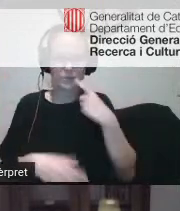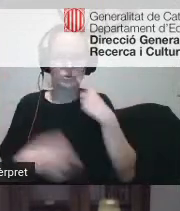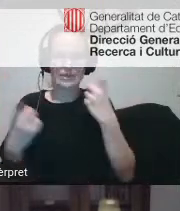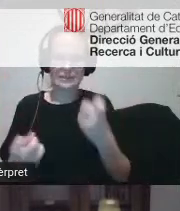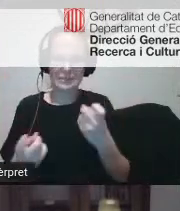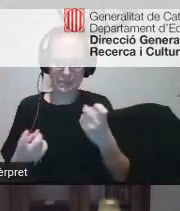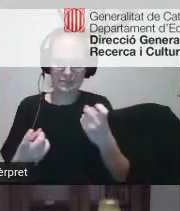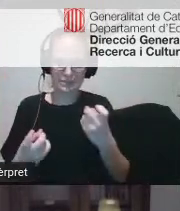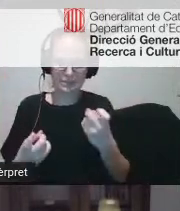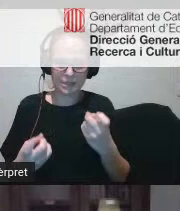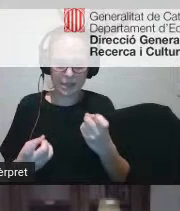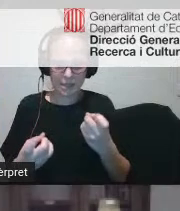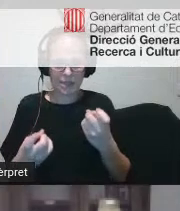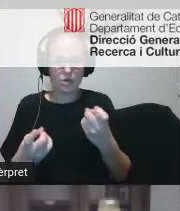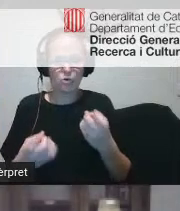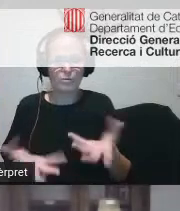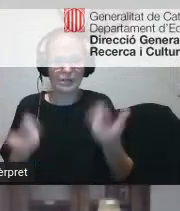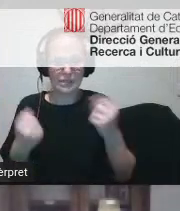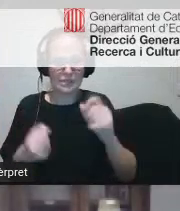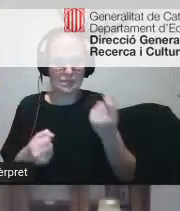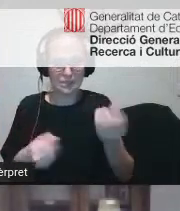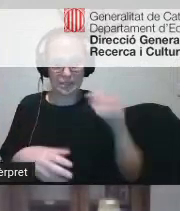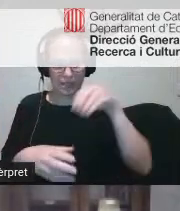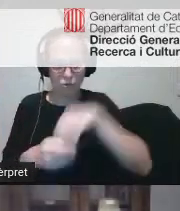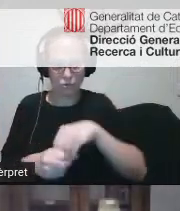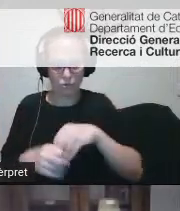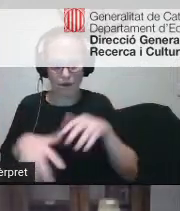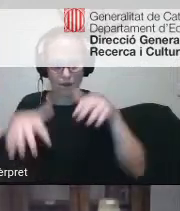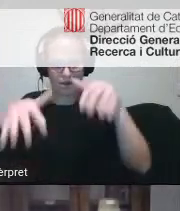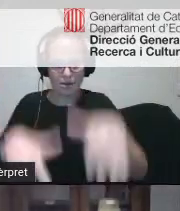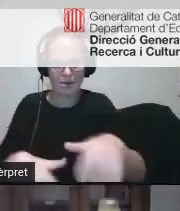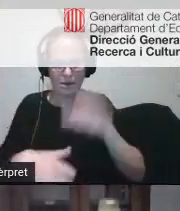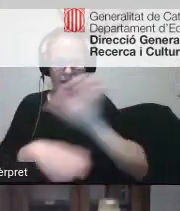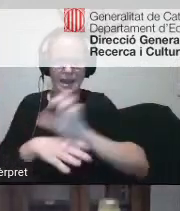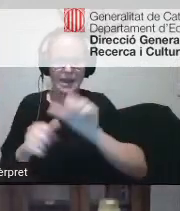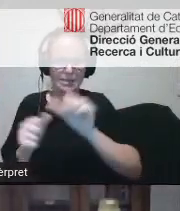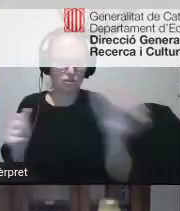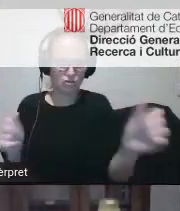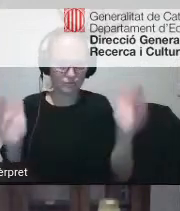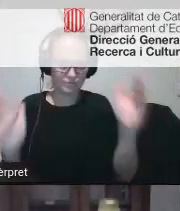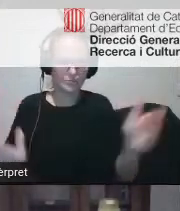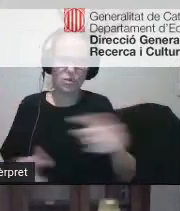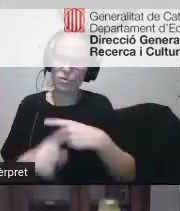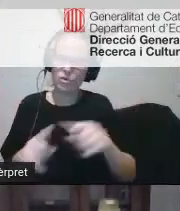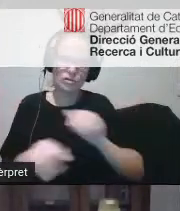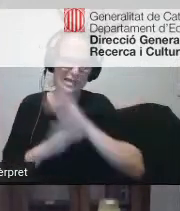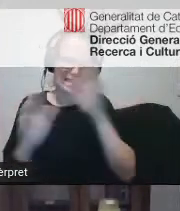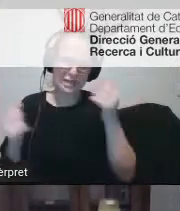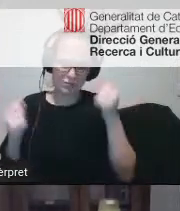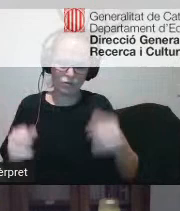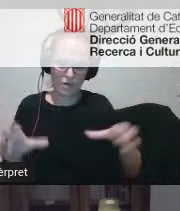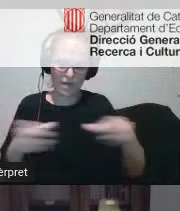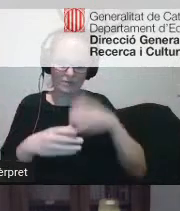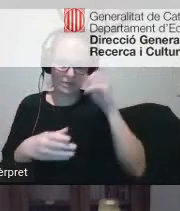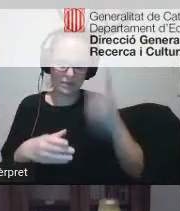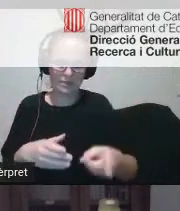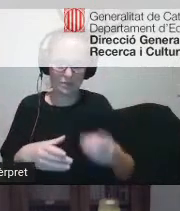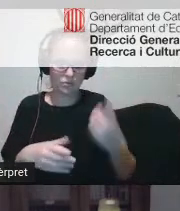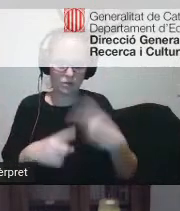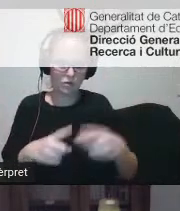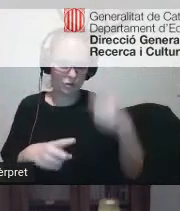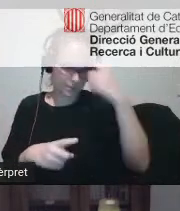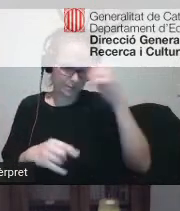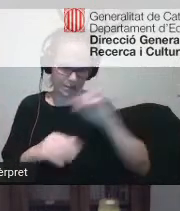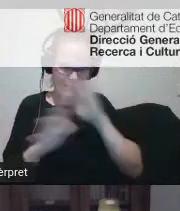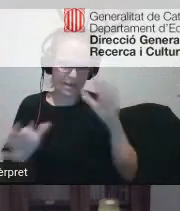competències digitals de manera transversal al llarg de tota l'ESO una cosa que tenia molt clara el nostre equip directiu era que aquesta